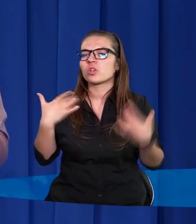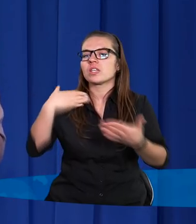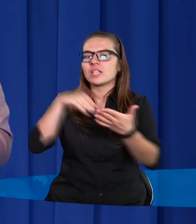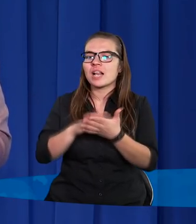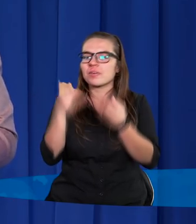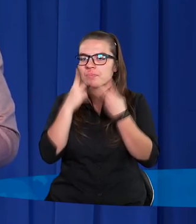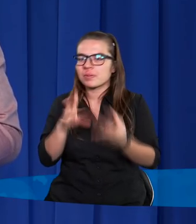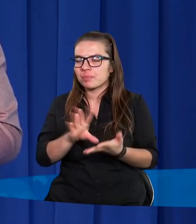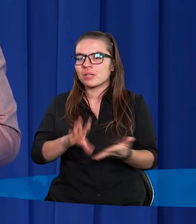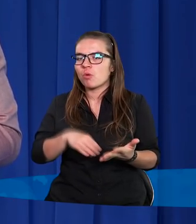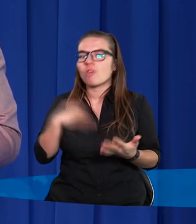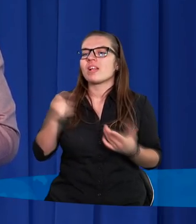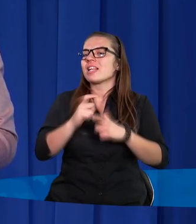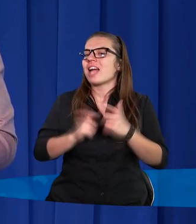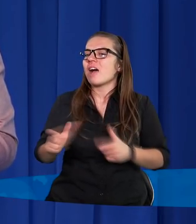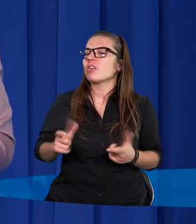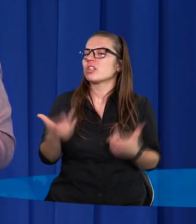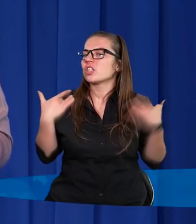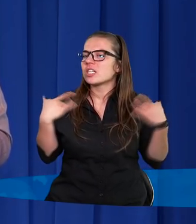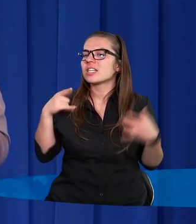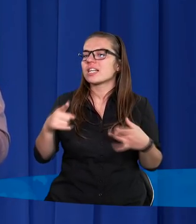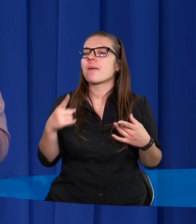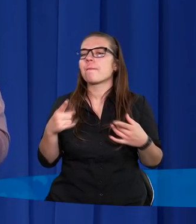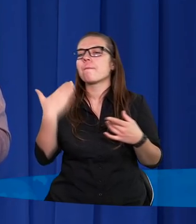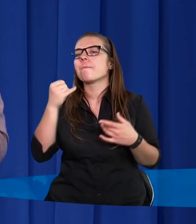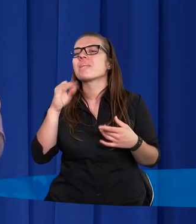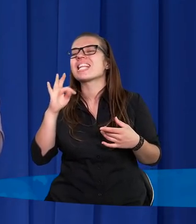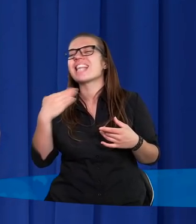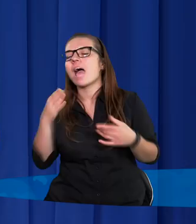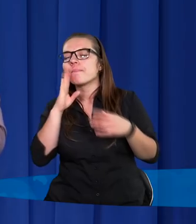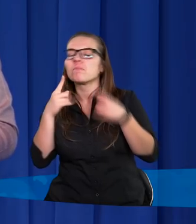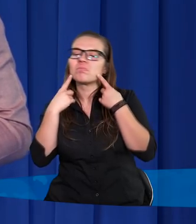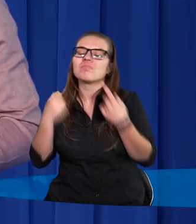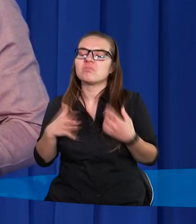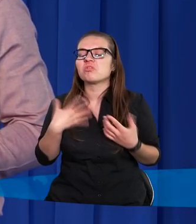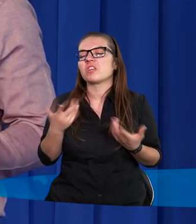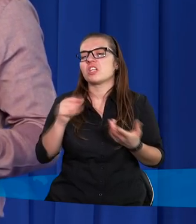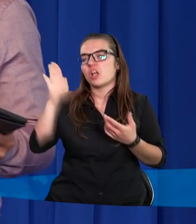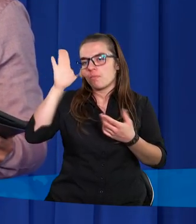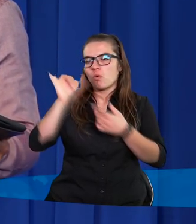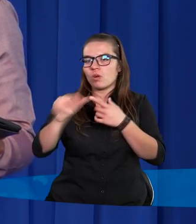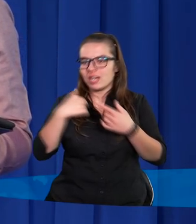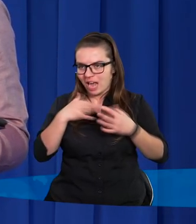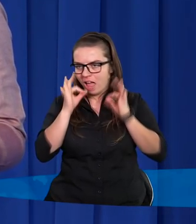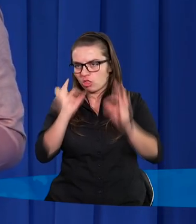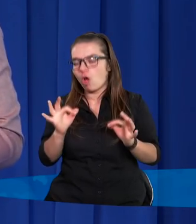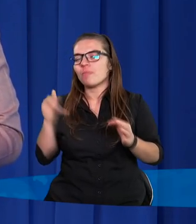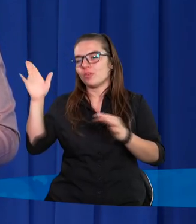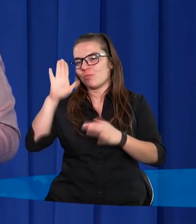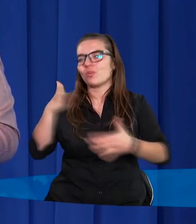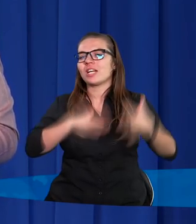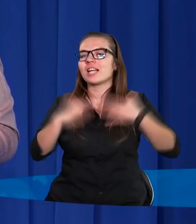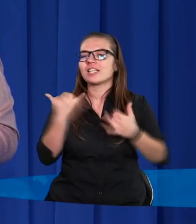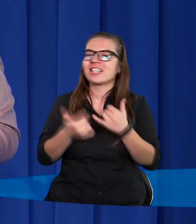Zacząłem czytać Biblię. Ale cały czas żyłem tym mitem i tym przekonaniem. Jeżeli ja jestem dobry, to Pan Bóg się cieszy. Ale kiedy